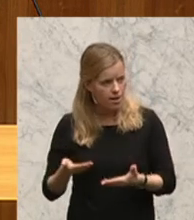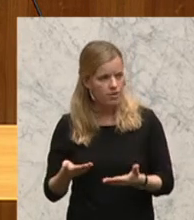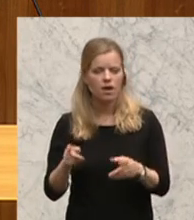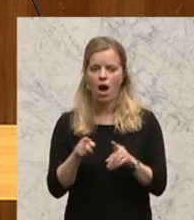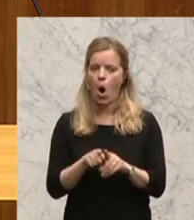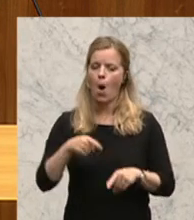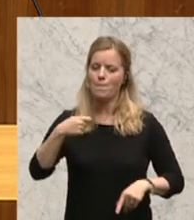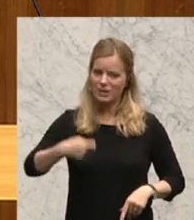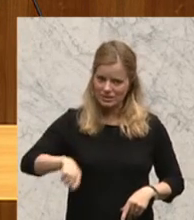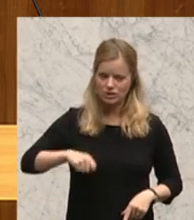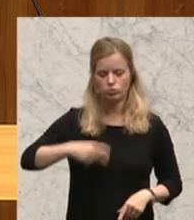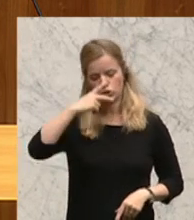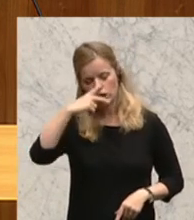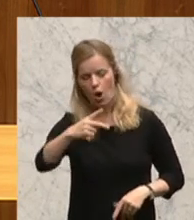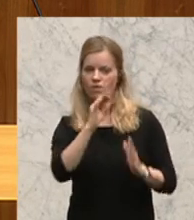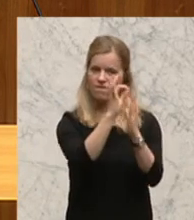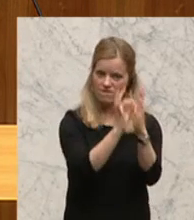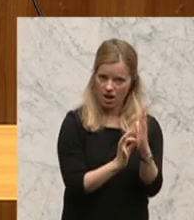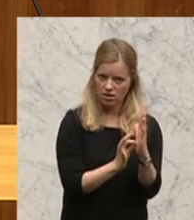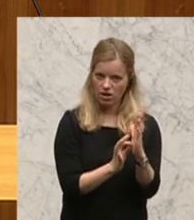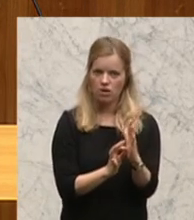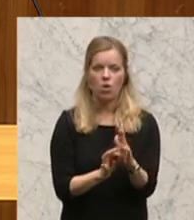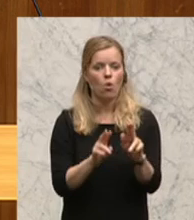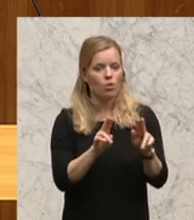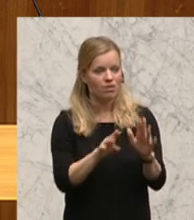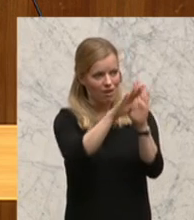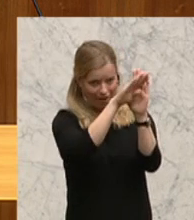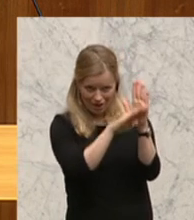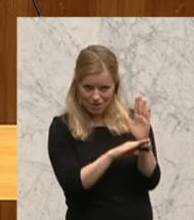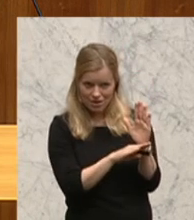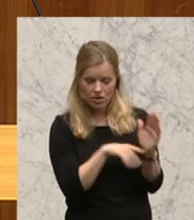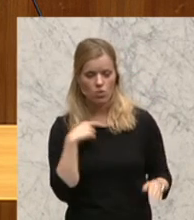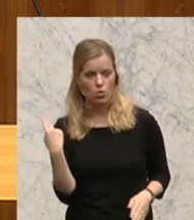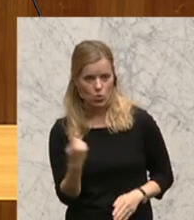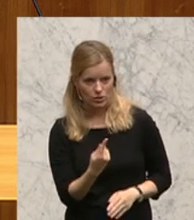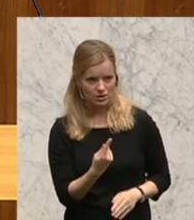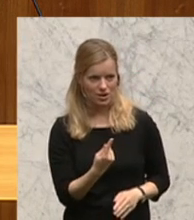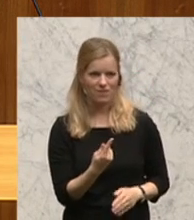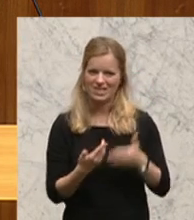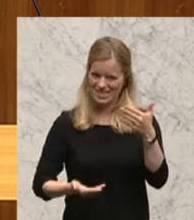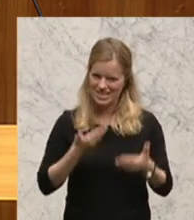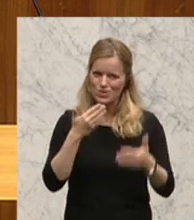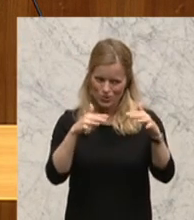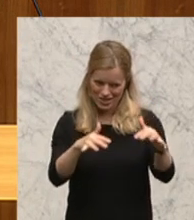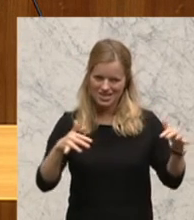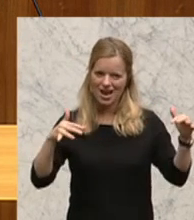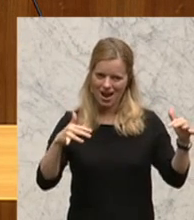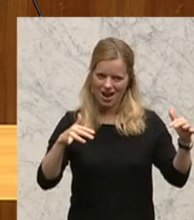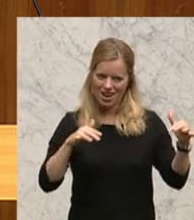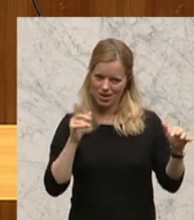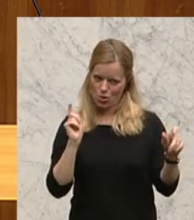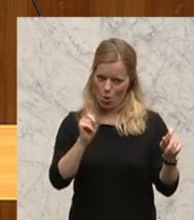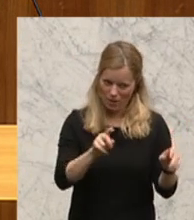Fakten zu schauen. Und rechtlich ist unsere Abwesenheit aus dem Sitzungsteil während eines Teils einer einzigen Sitzung und